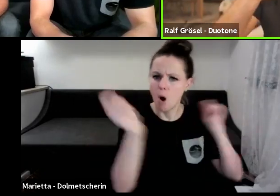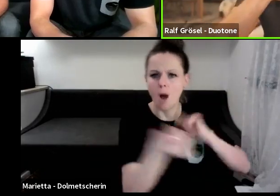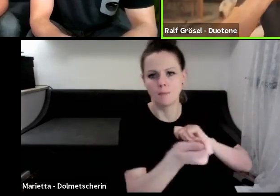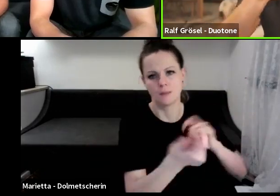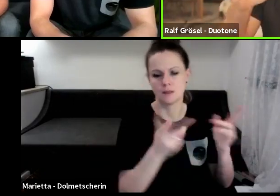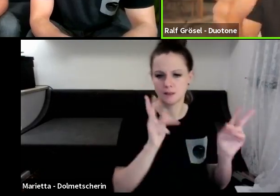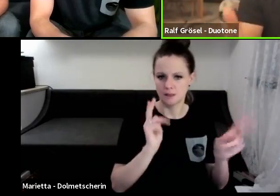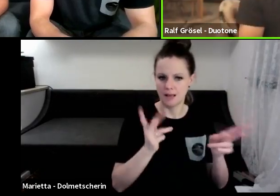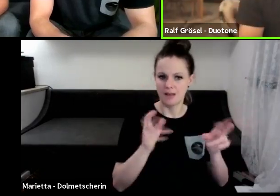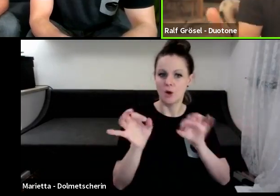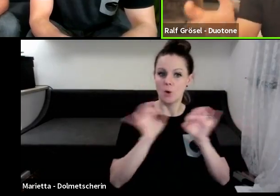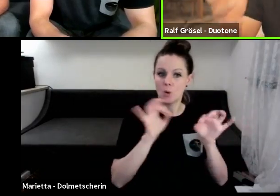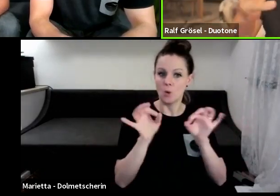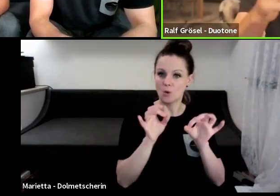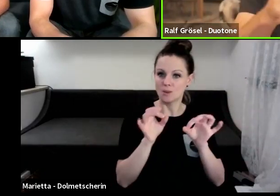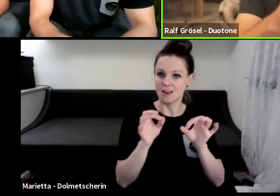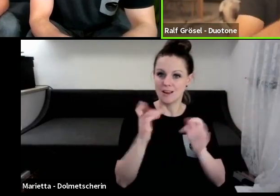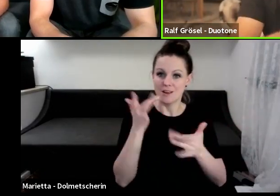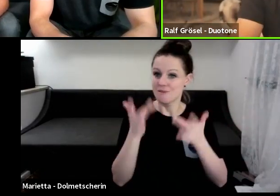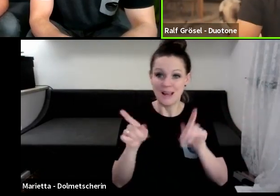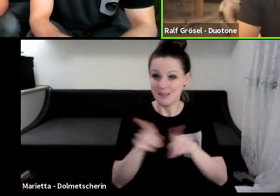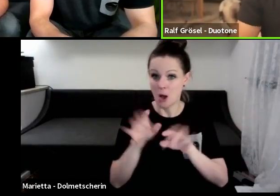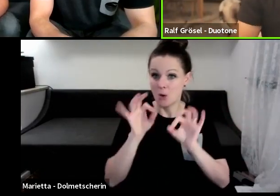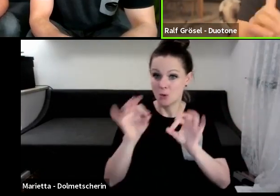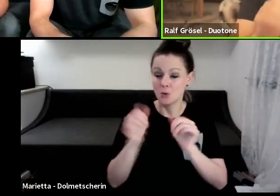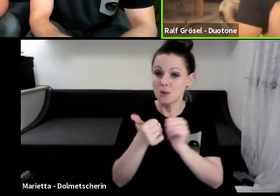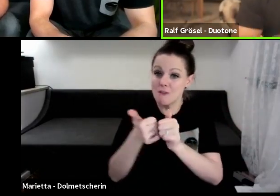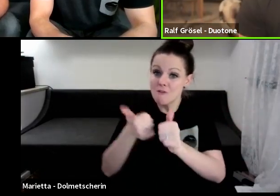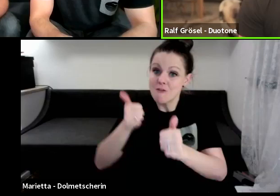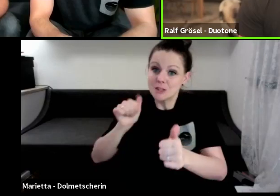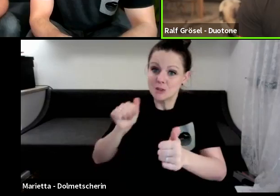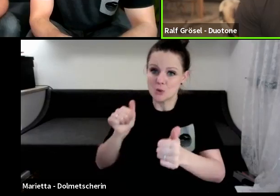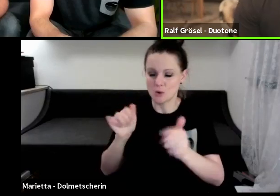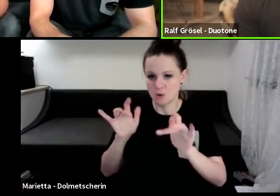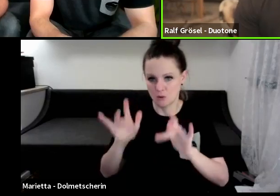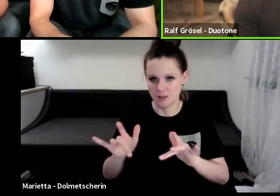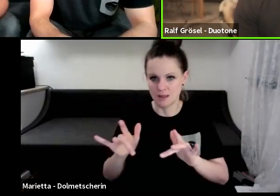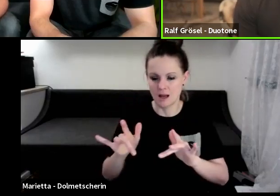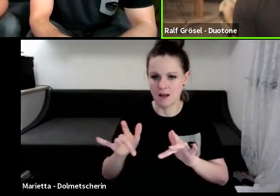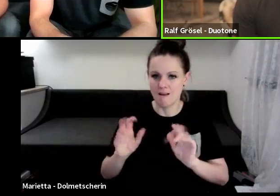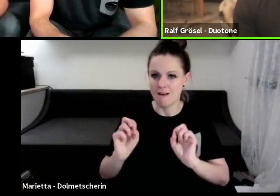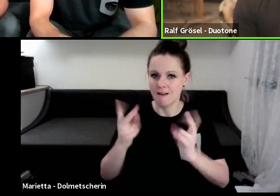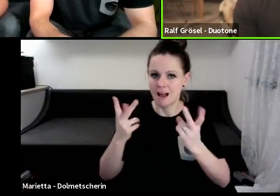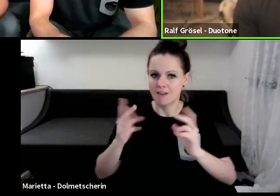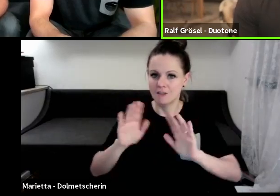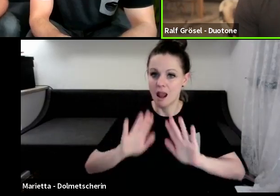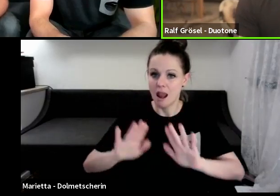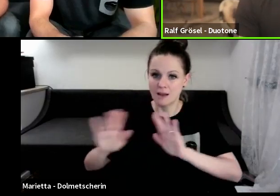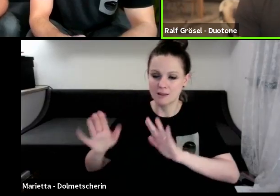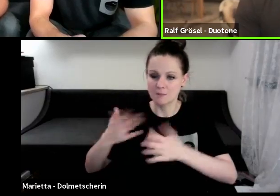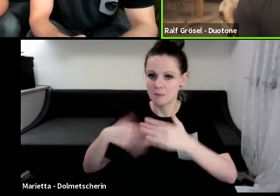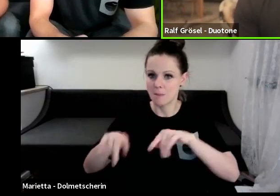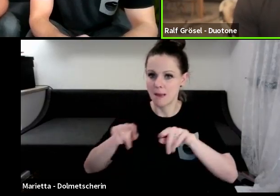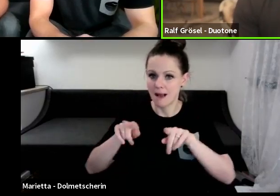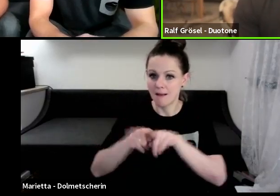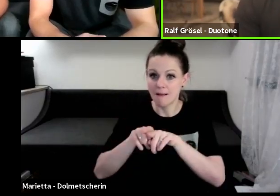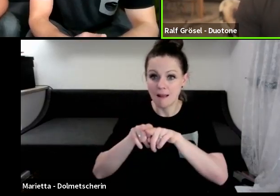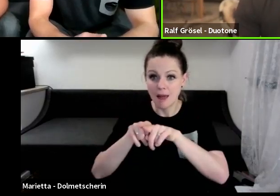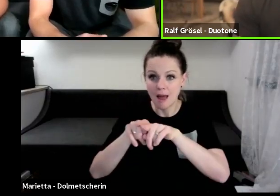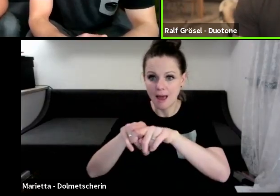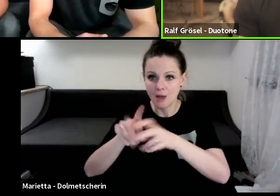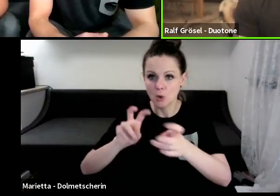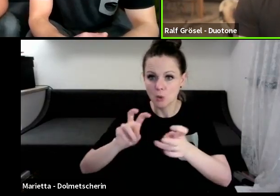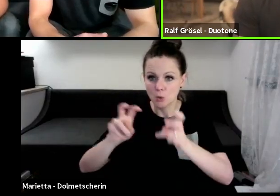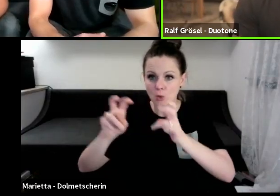er eine gewisse Art von Verzögerung hat und die Kraft auch etwas langsamer, aber dafür kontinuierlicher umsetzt? Das heißt also, die beiden